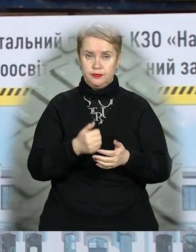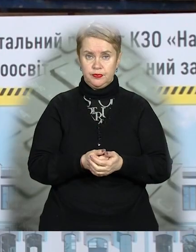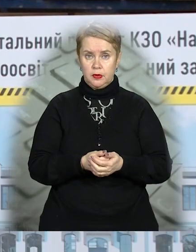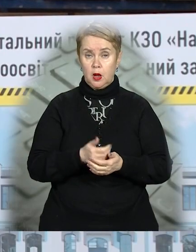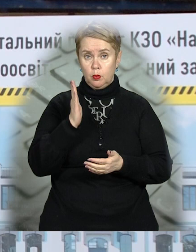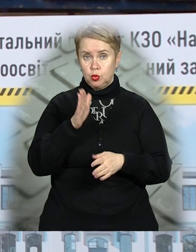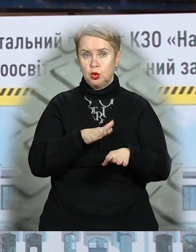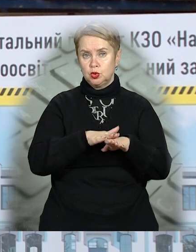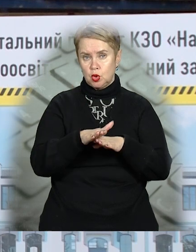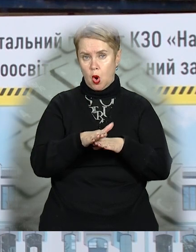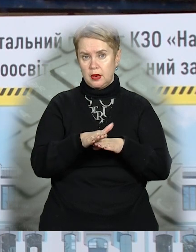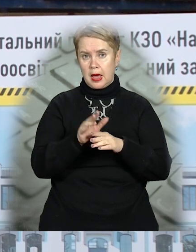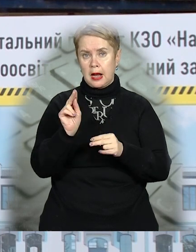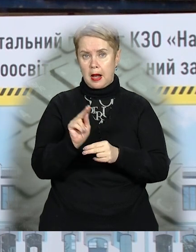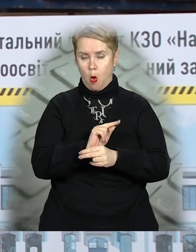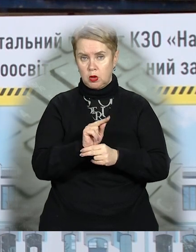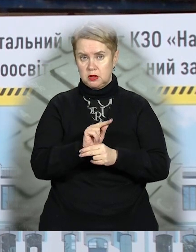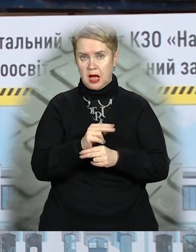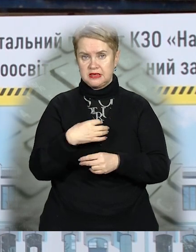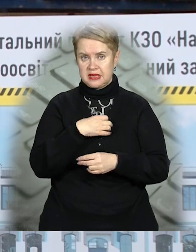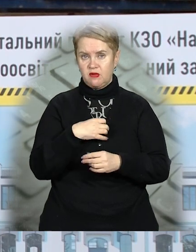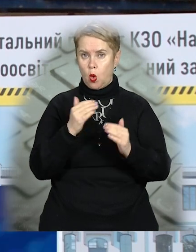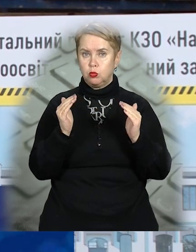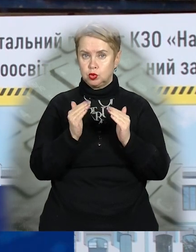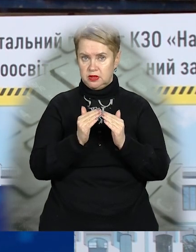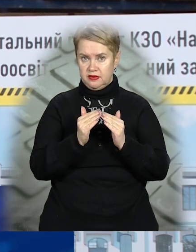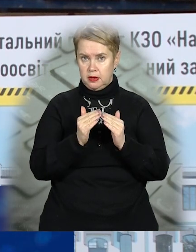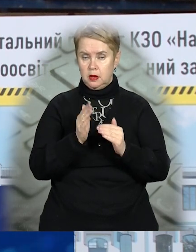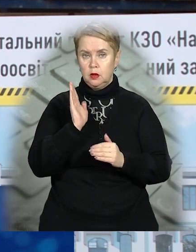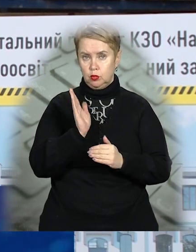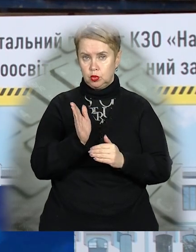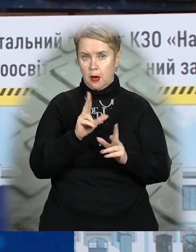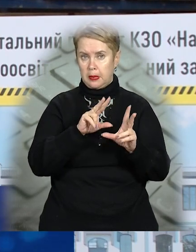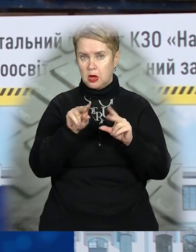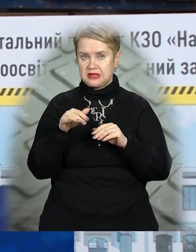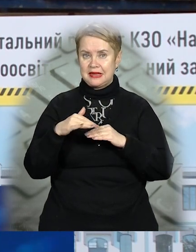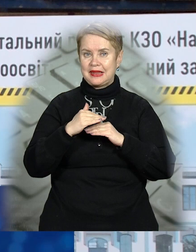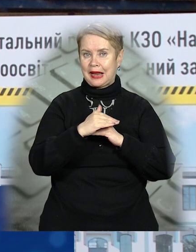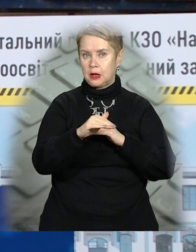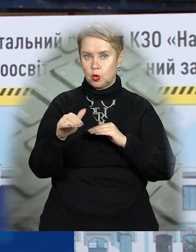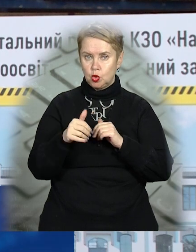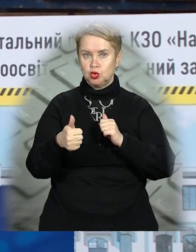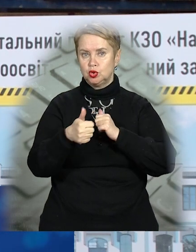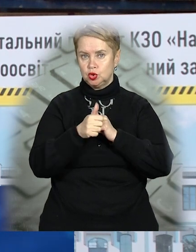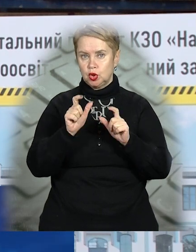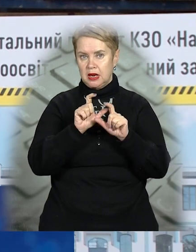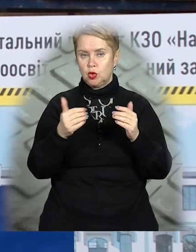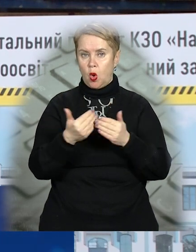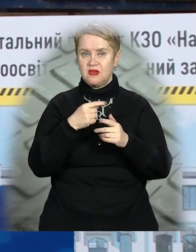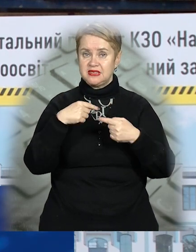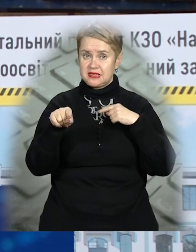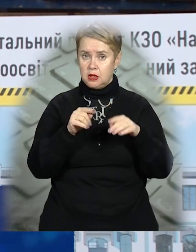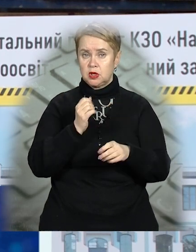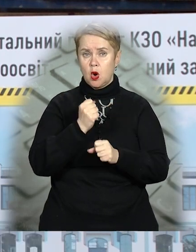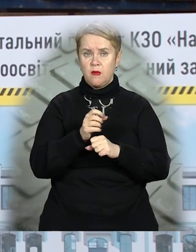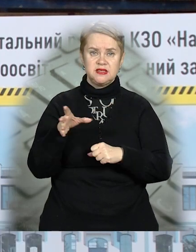Буде зроблений капітальний ремонт основної будівлі, буде благоустрій території, буде пришкільний новий стадіон. Тобто